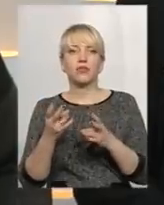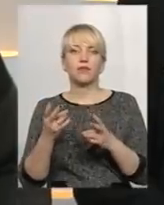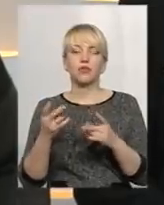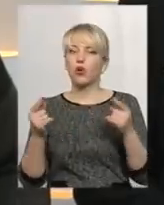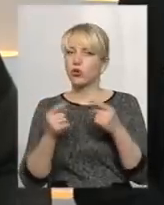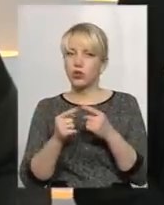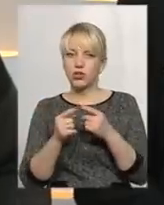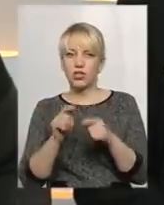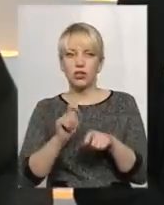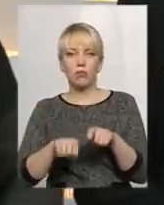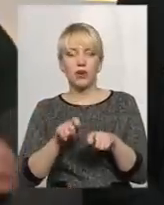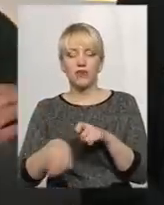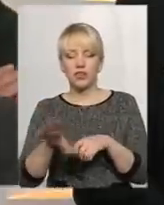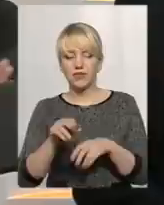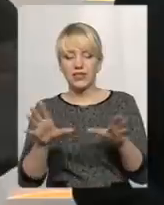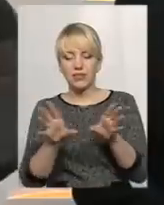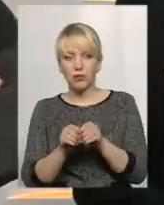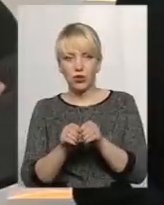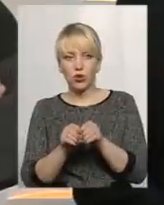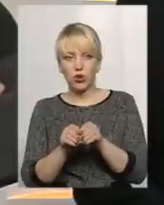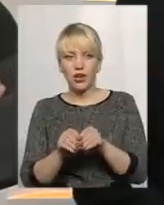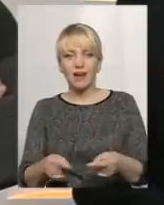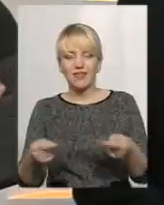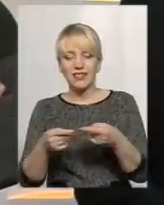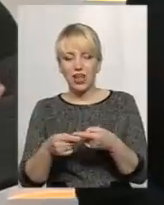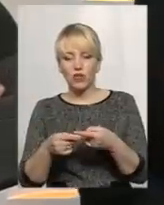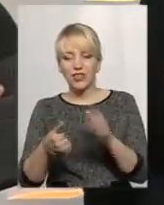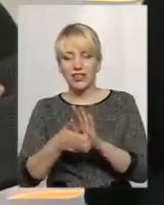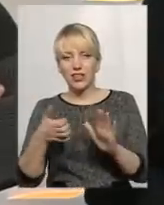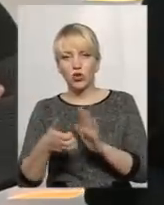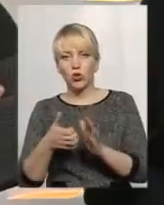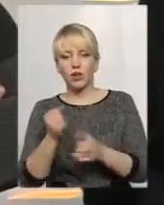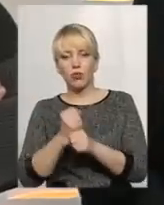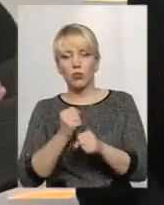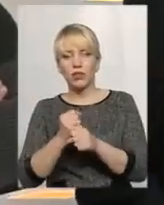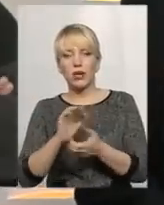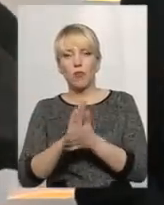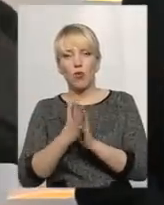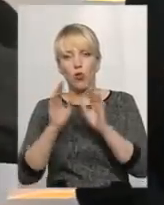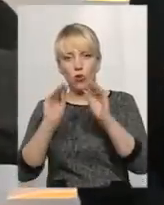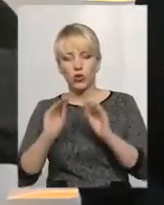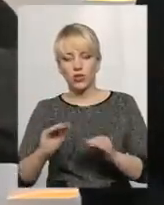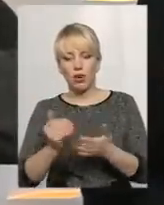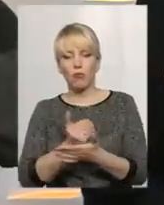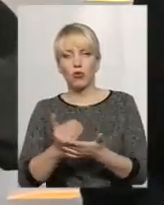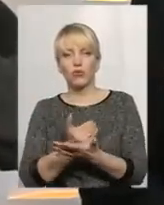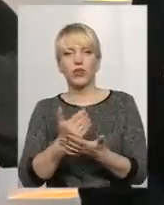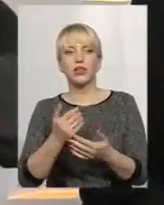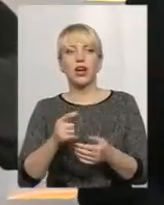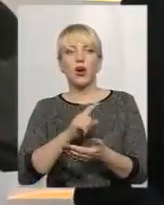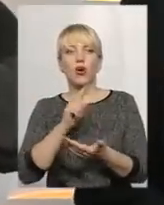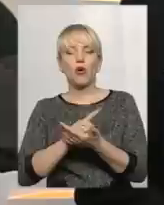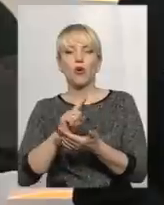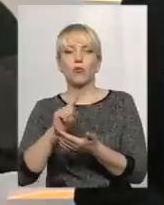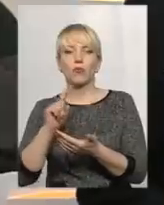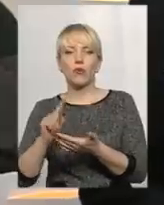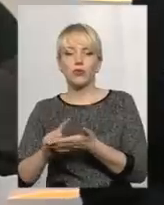перевірити їх всіх спільно, встановити недоліки, поробити положення правонапівного фонду, поновити обов'язково охоронні зобов